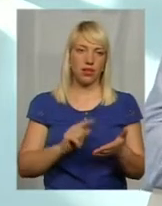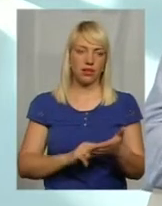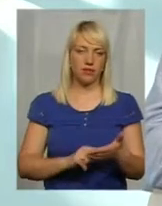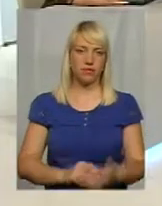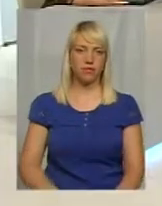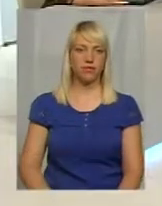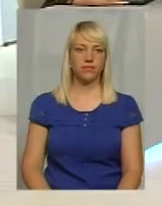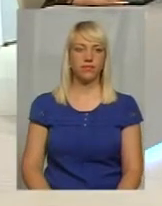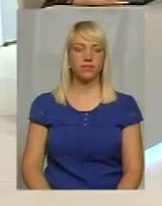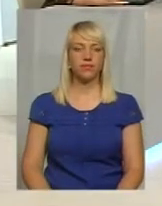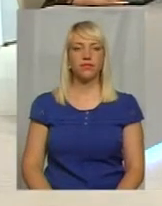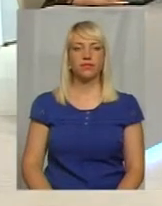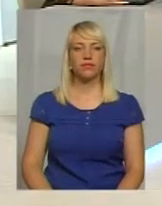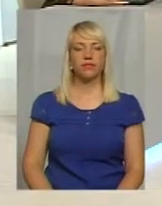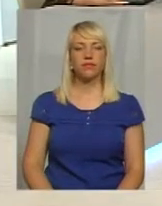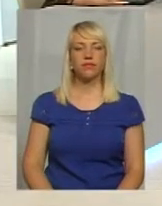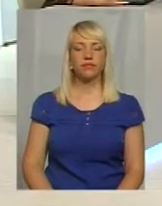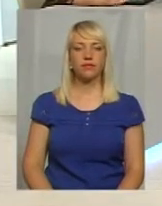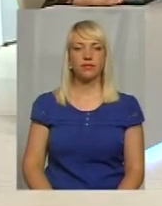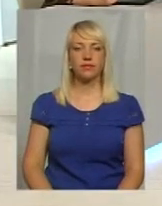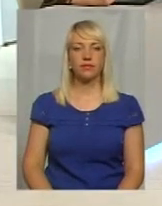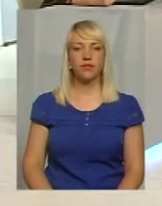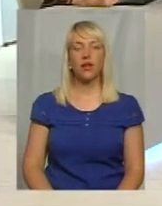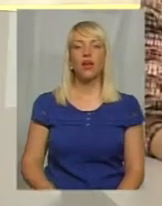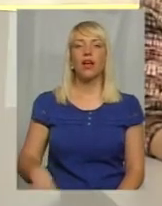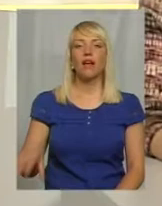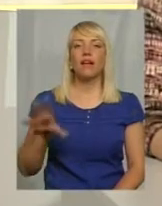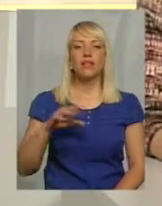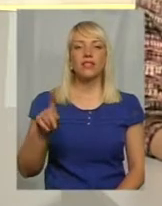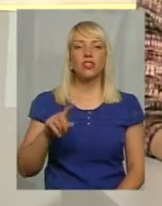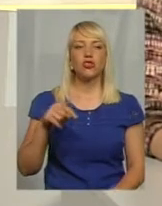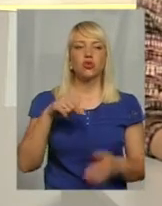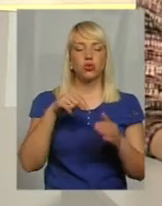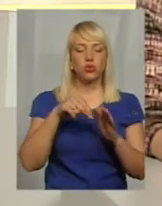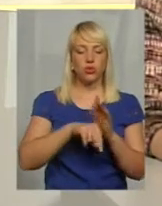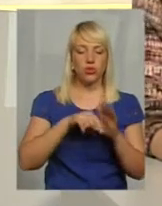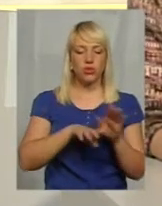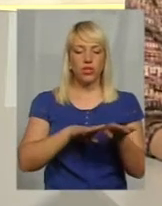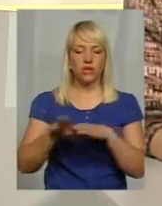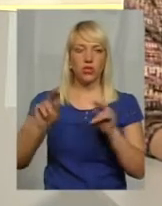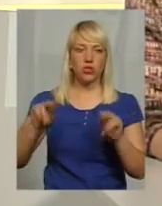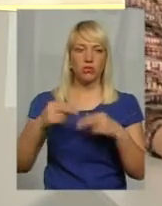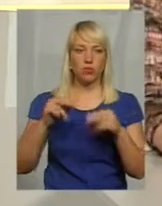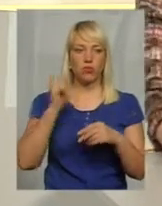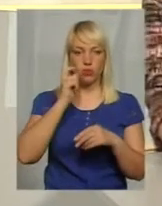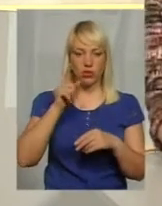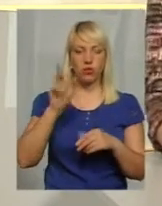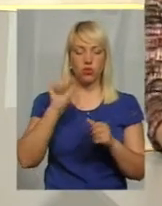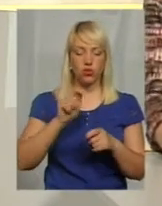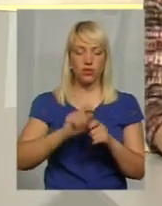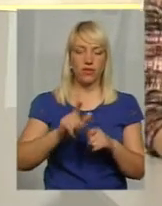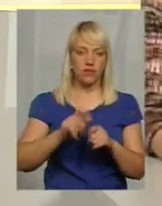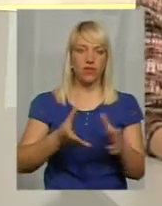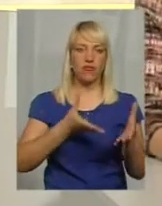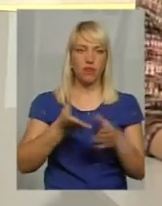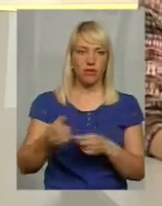їхніх повноважень. Тобто все, що стосується рівня Чемпіонату України, ви можете фінансувати на це впливати